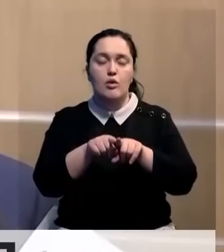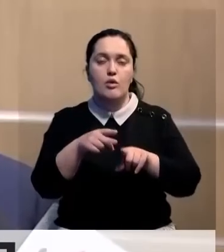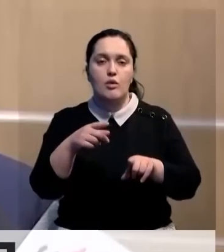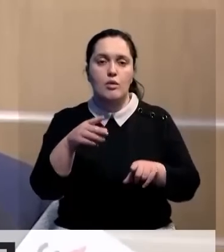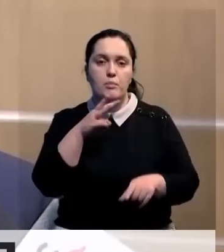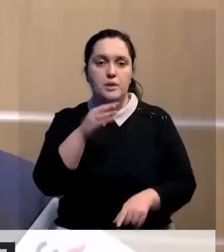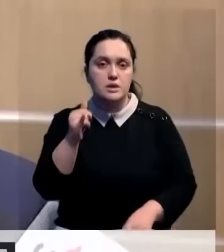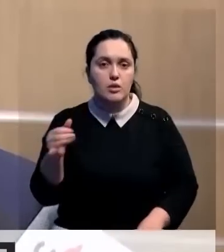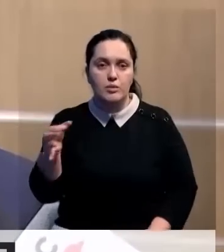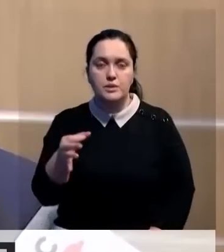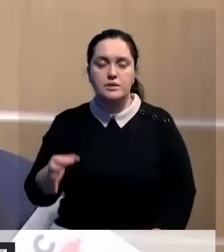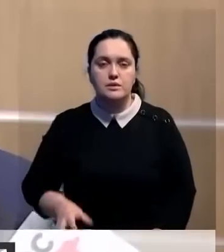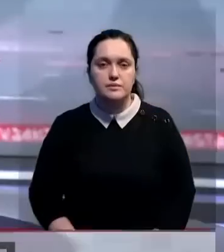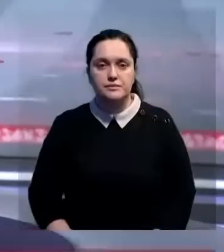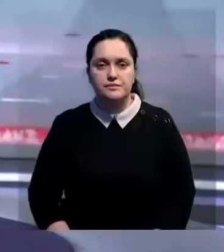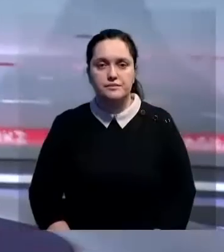область.